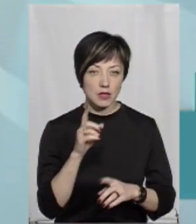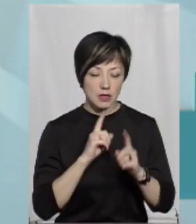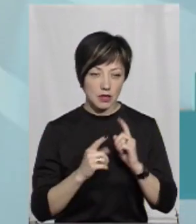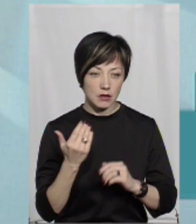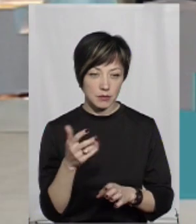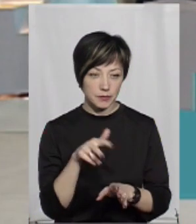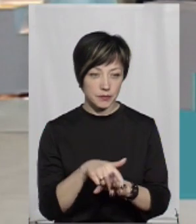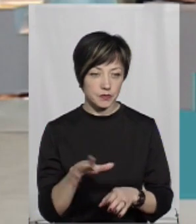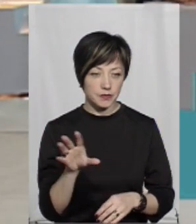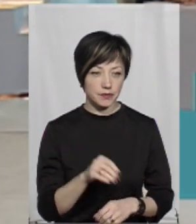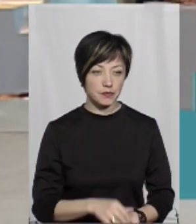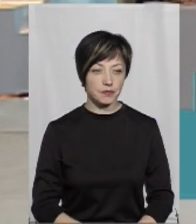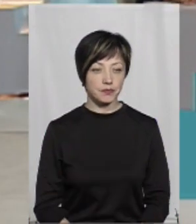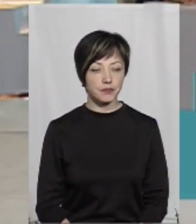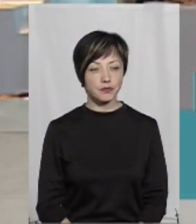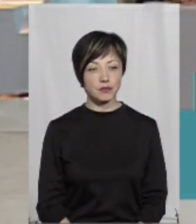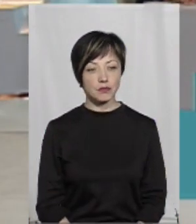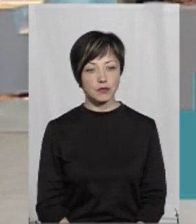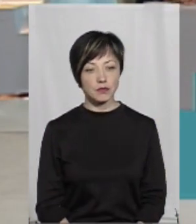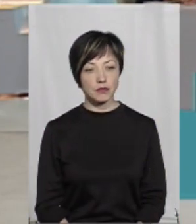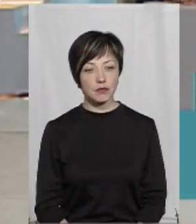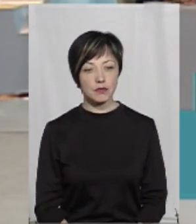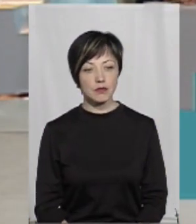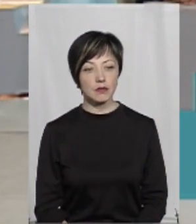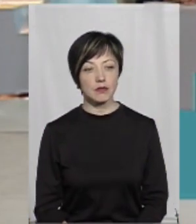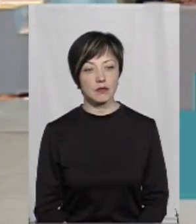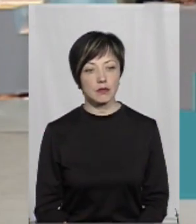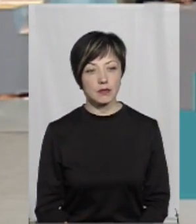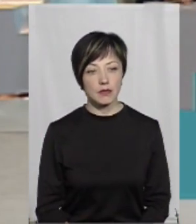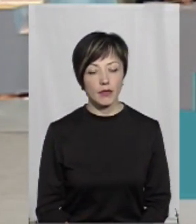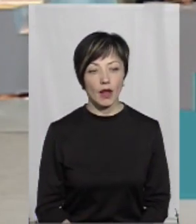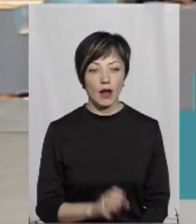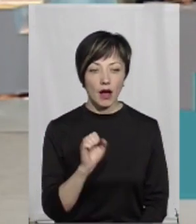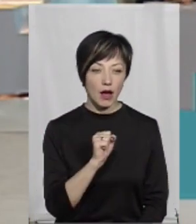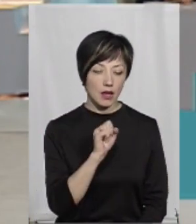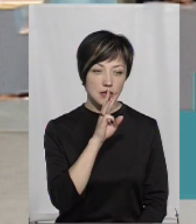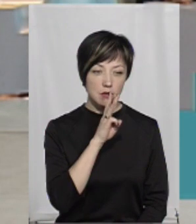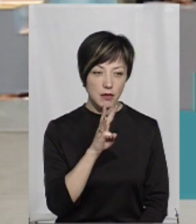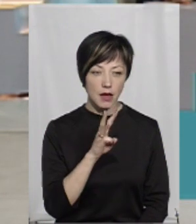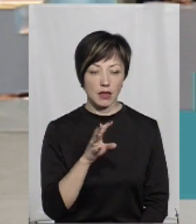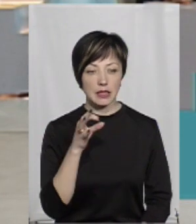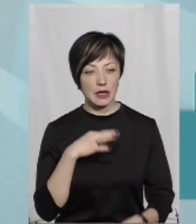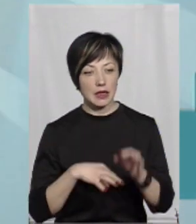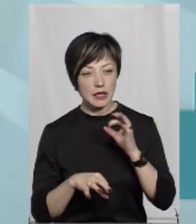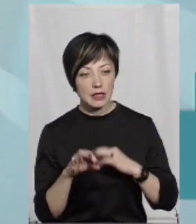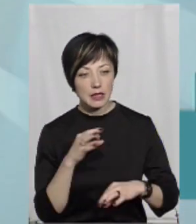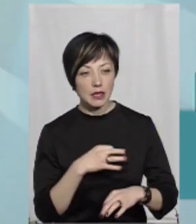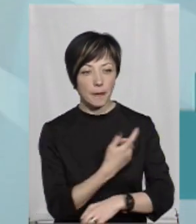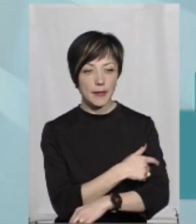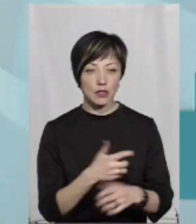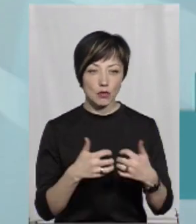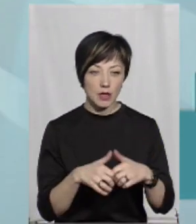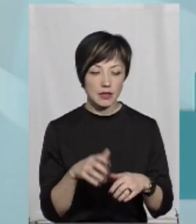ради і так далі. Всі приміщення. А заробітна плата, ліки, медичне